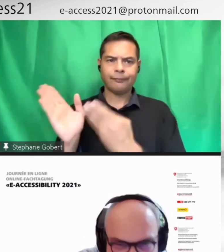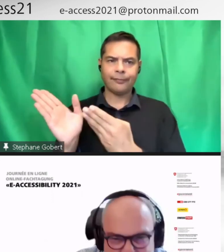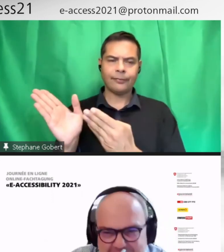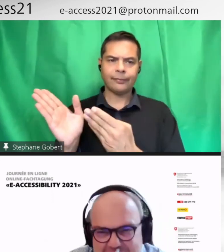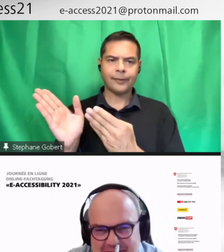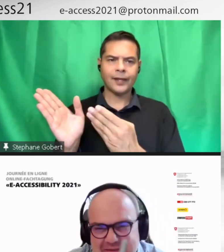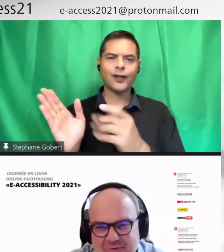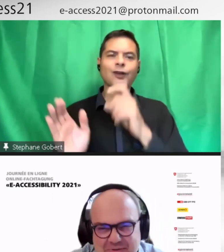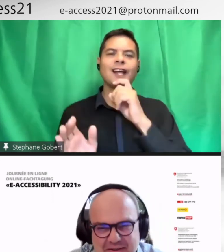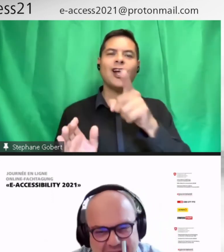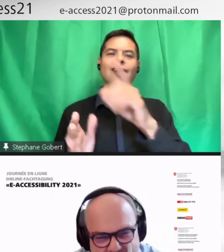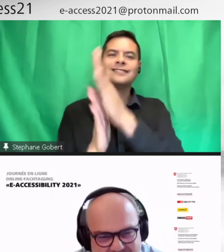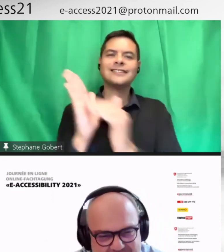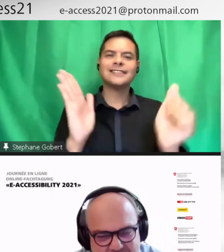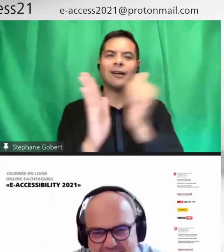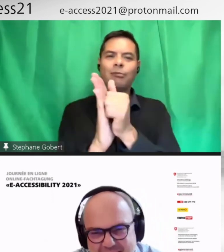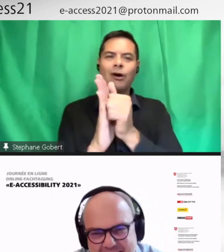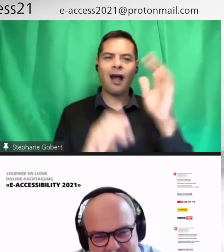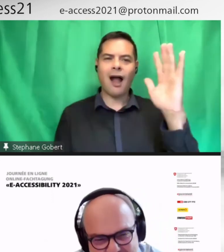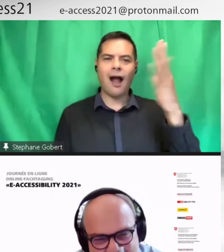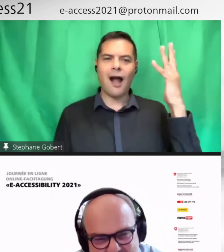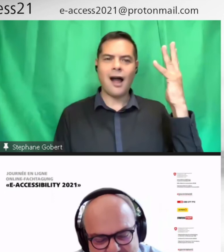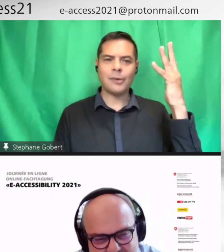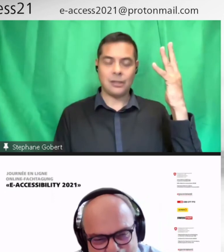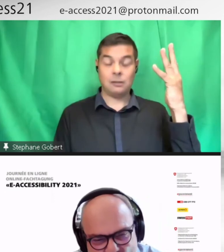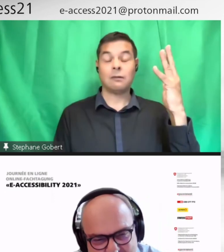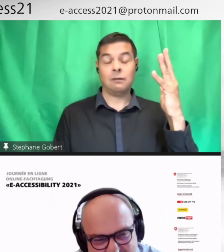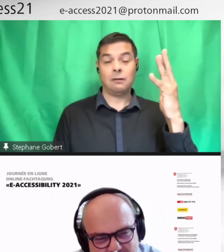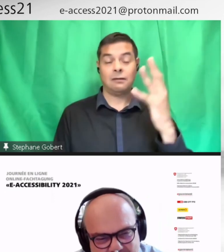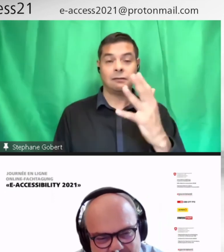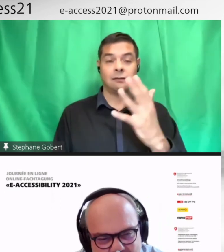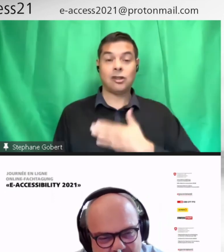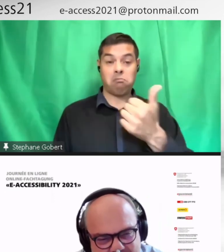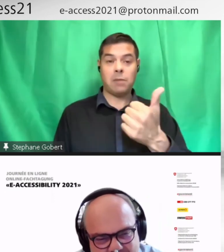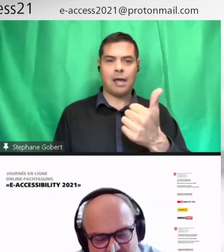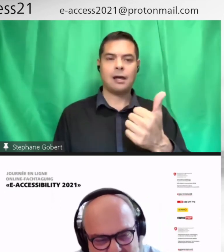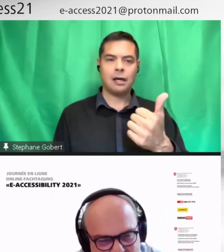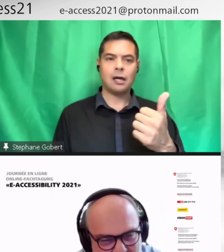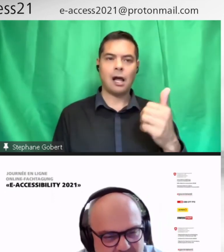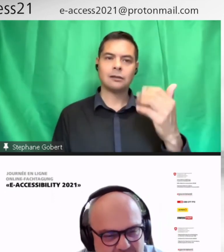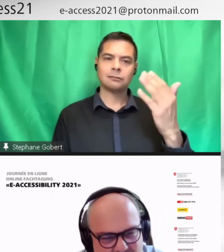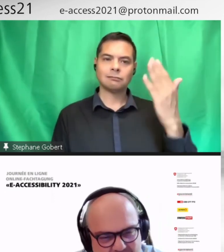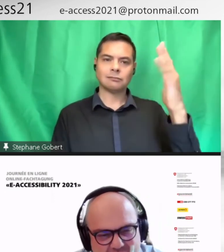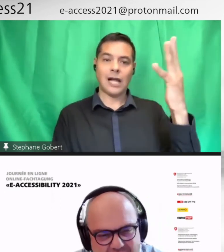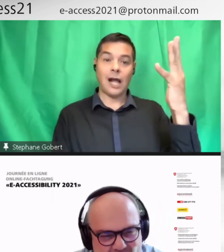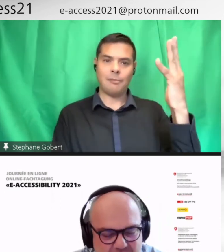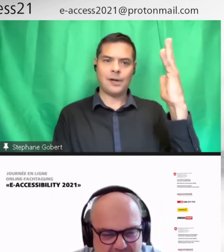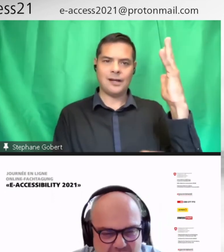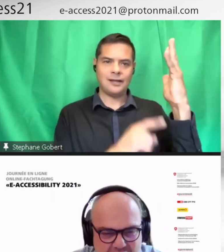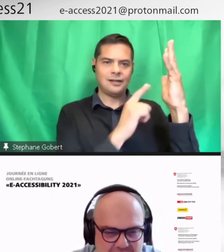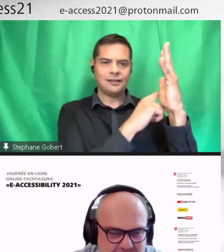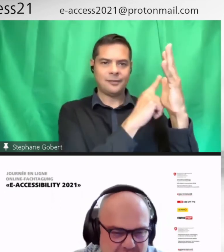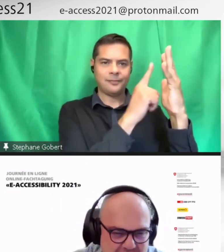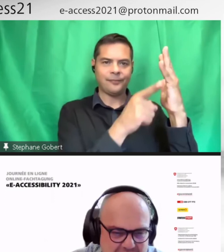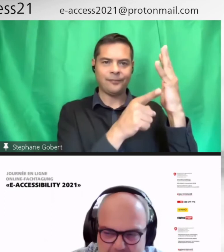Duplein, tout en introduction. J'ai un autre arbre. Et puis, on voit,'est un peu la situation de l'apprentissage ou de la vie avec une personne qui a une situation, une